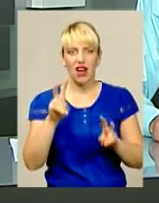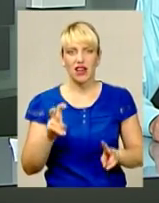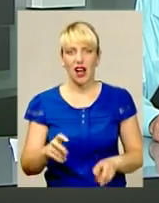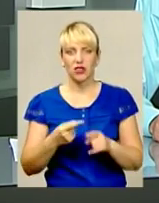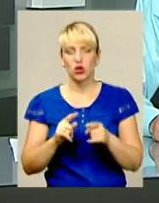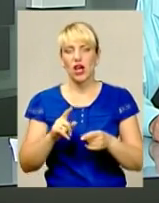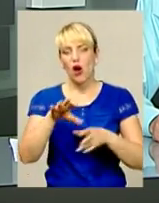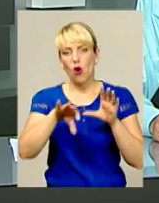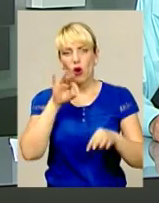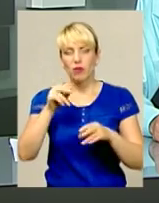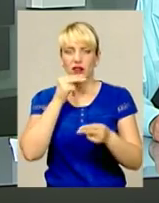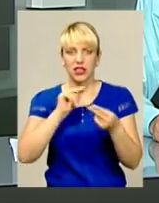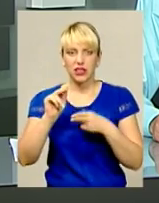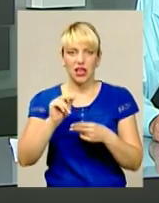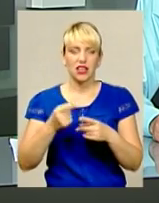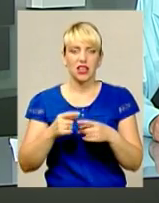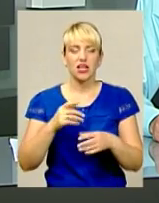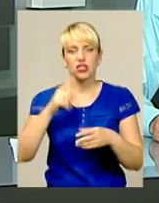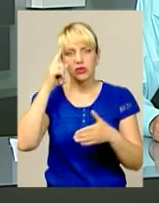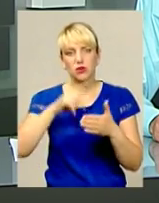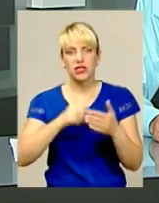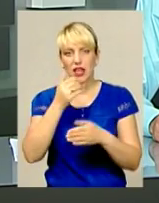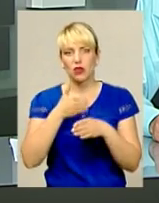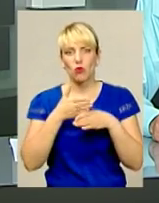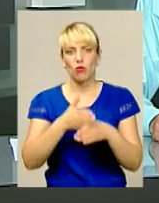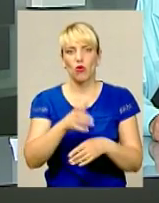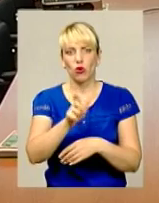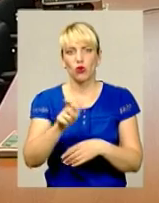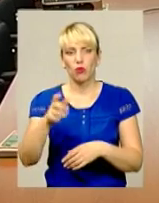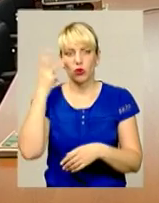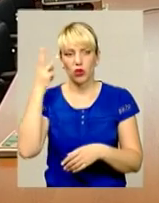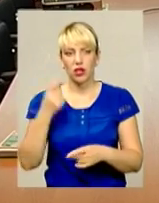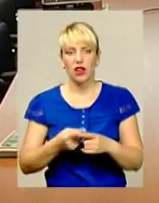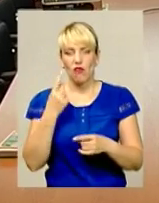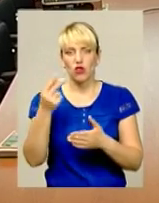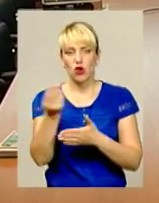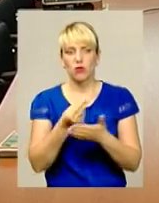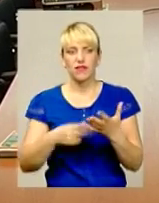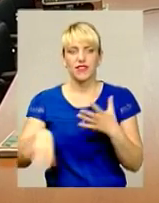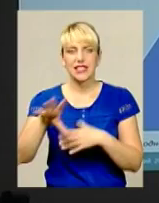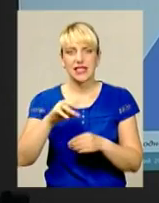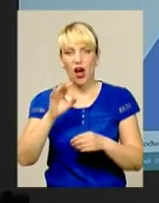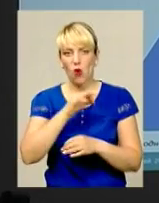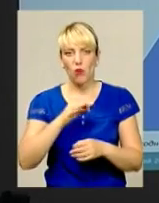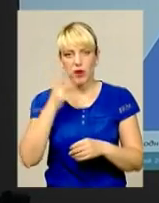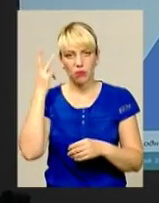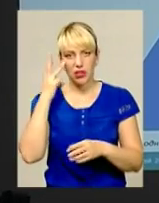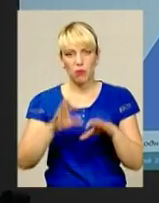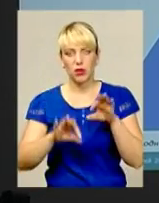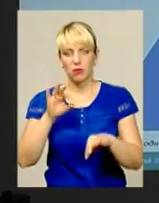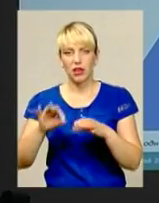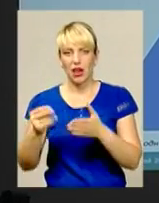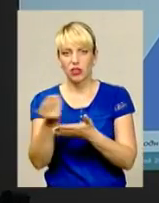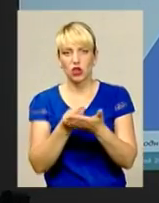найбільш вдалий розробники сподіваються з допомогою подолян. В одному зображені вся область. Хмельниччині підбирають